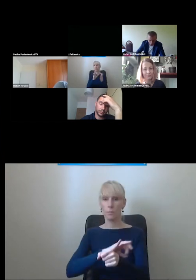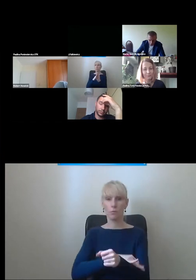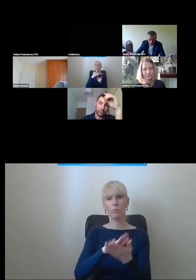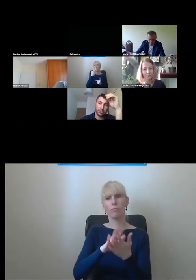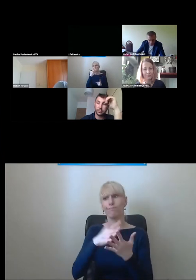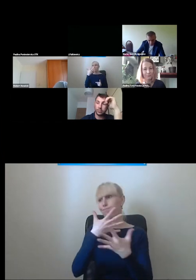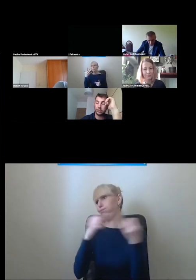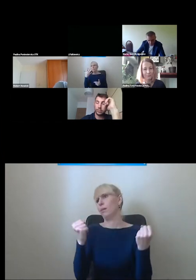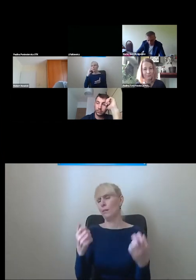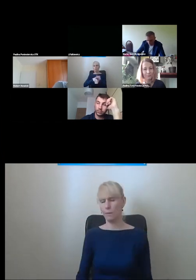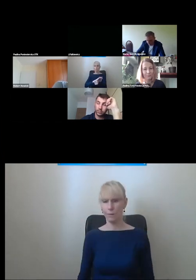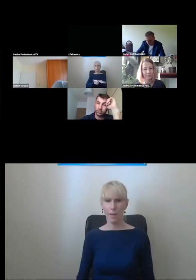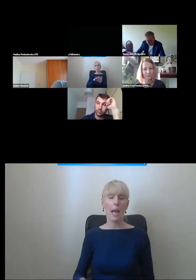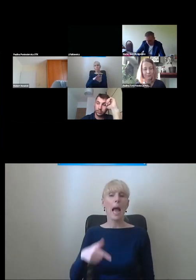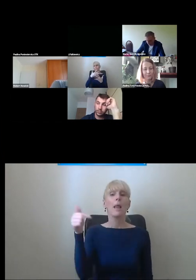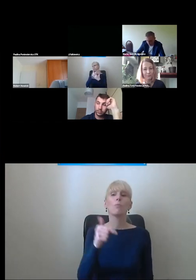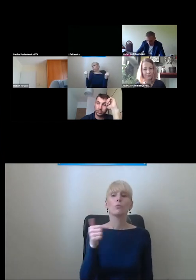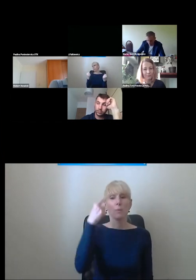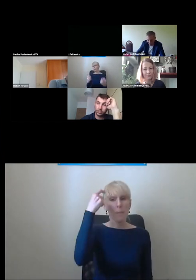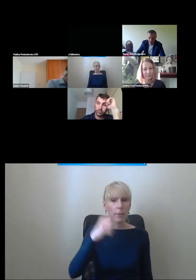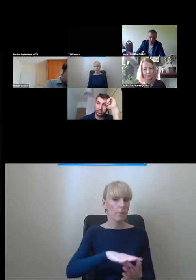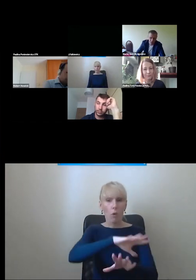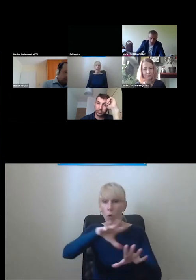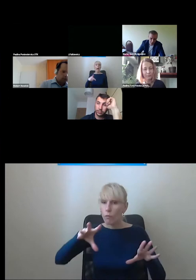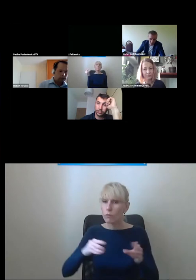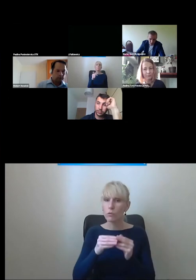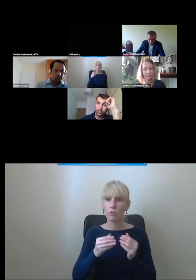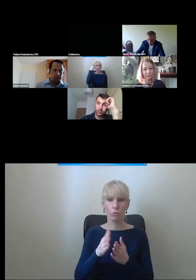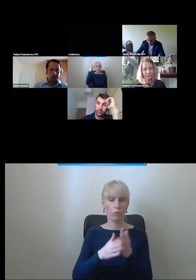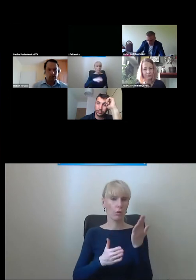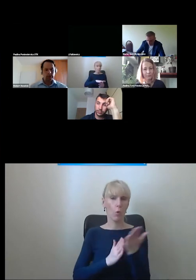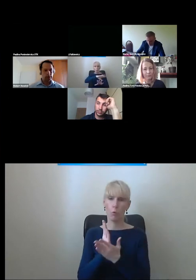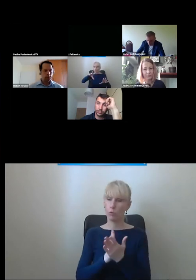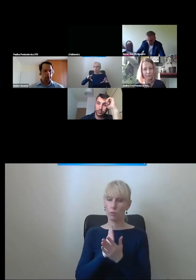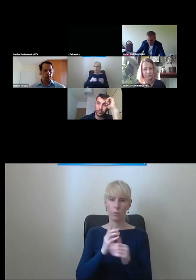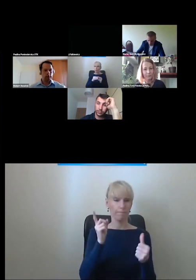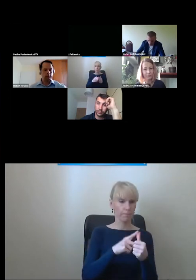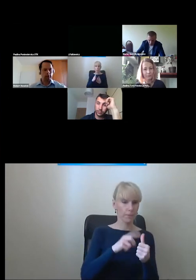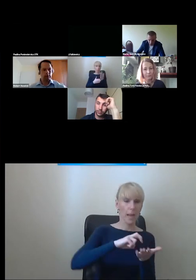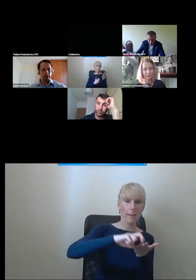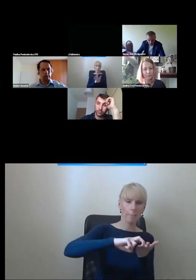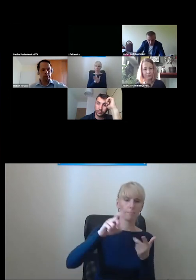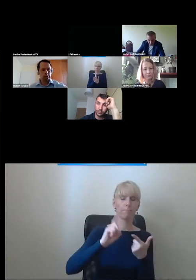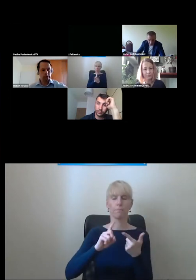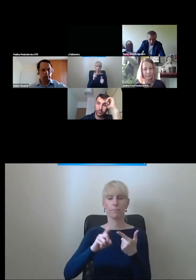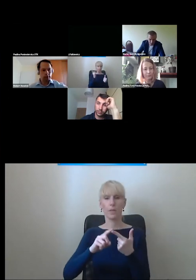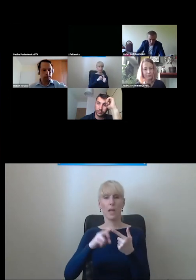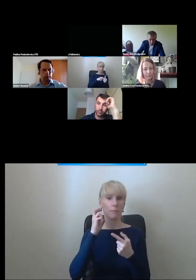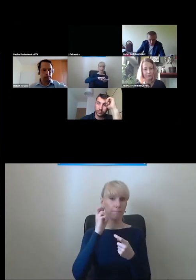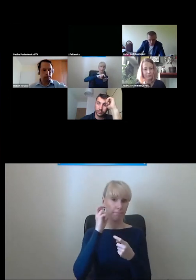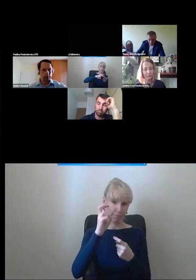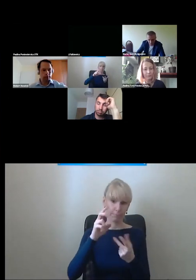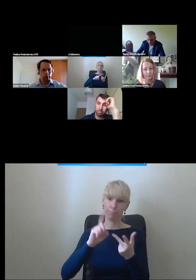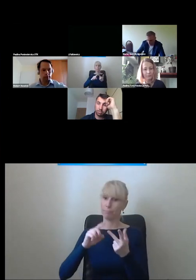społeczników straszną tragedią. No my jednak musimy brać pod uwagę wszystkich użytkowników. Musimy zmieścić nie tylko tych pieszych, rowerzystów, komunikację